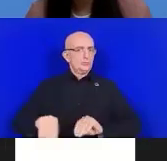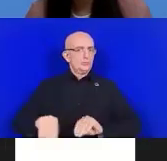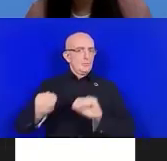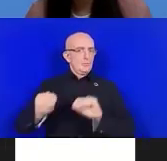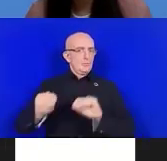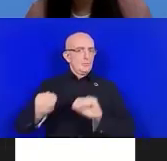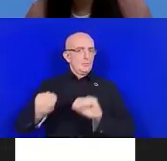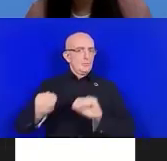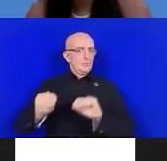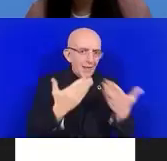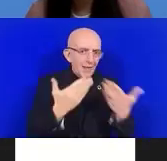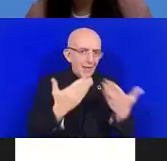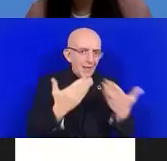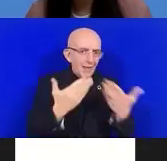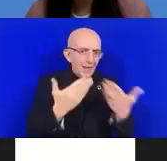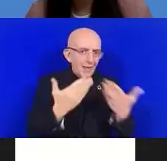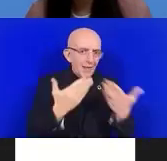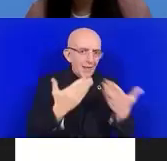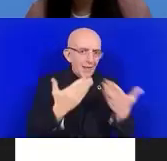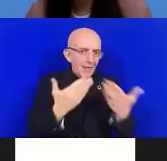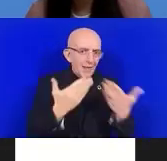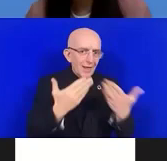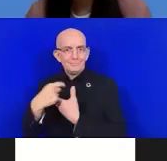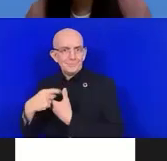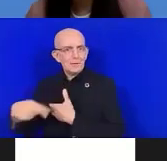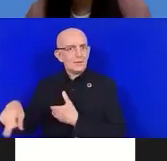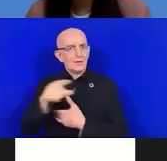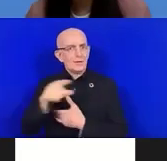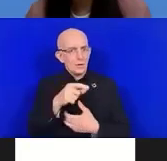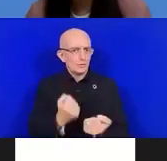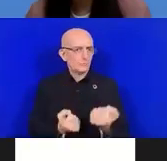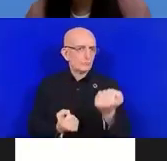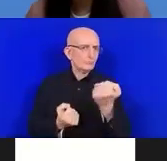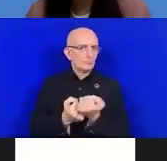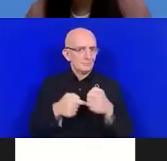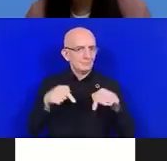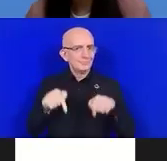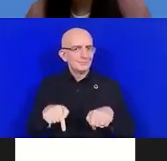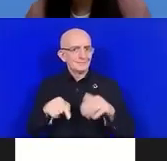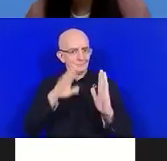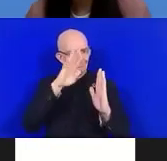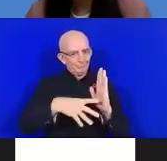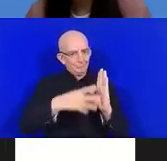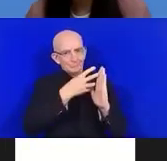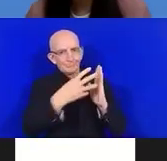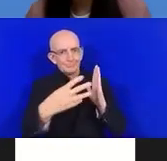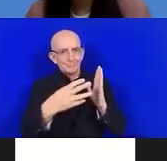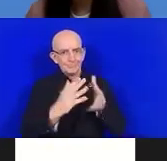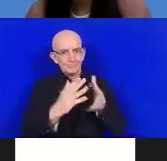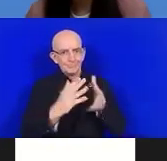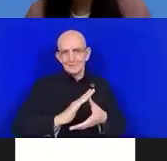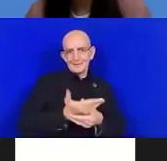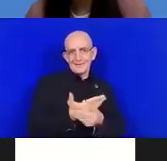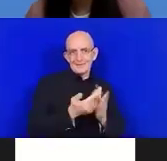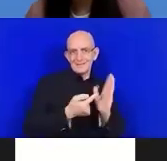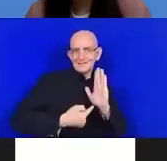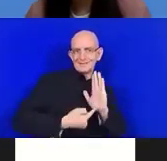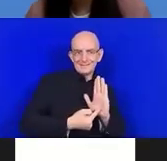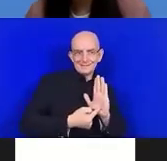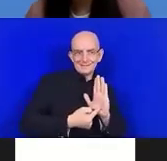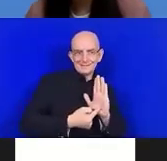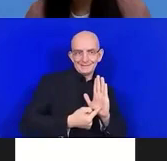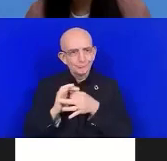cet annexe et de ce tableau de bord. Tous ensemble, célébrons la journée internationale de la réduction des risques de catastrophe